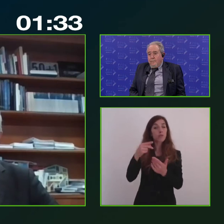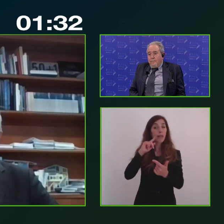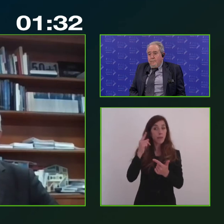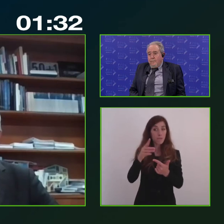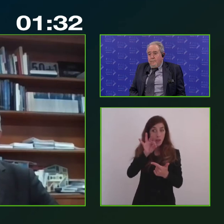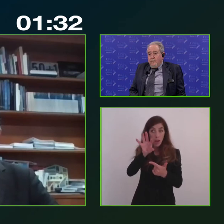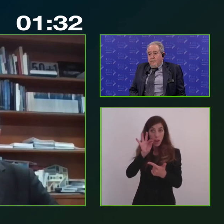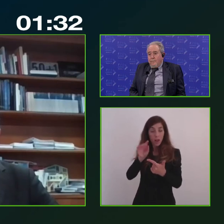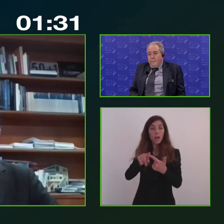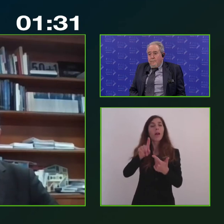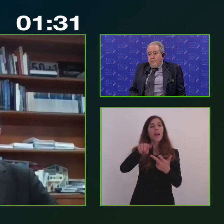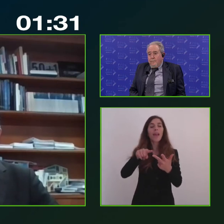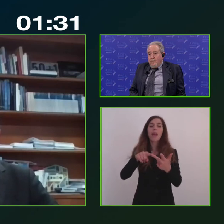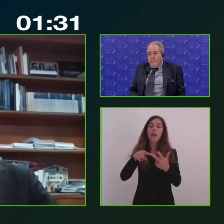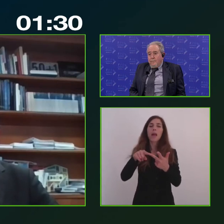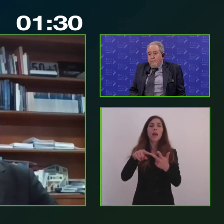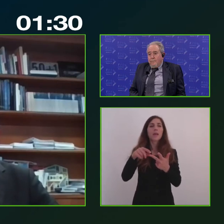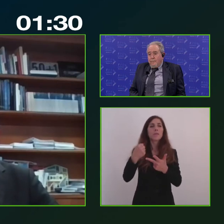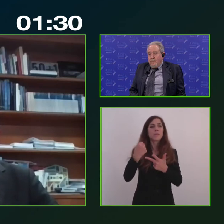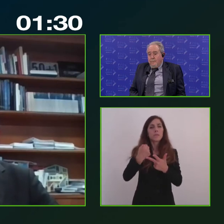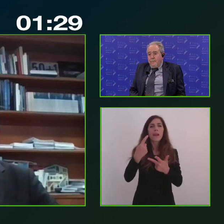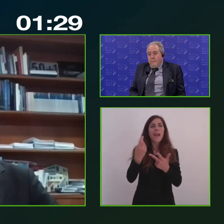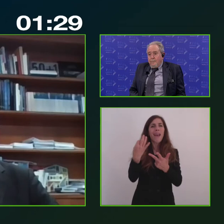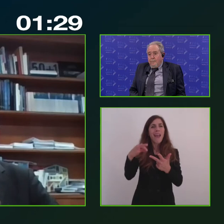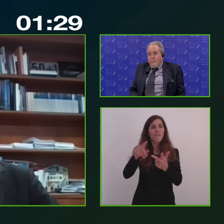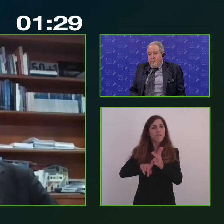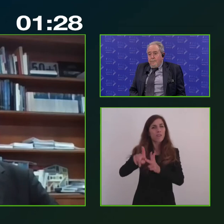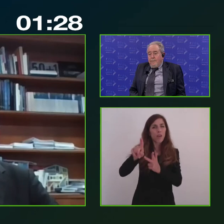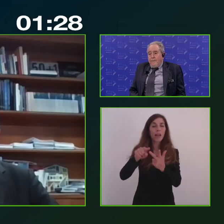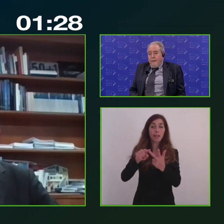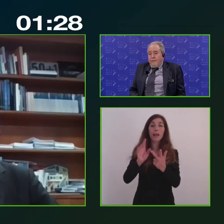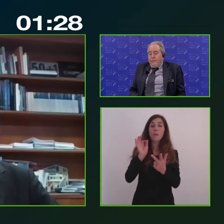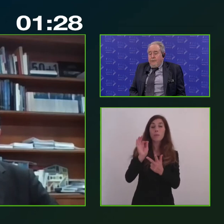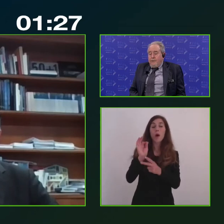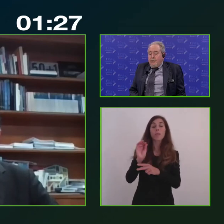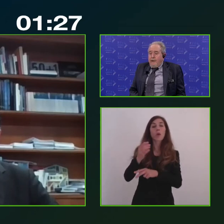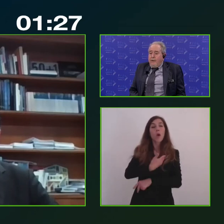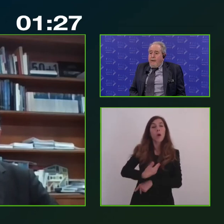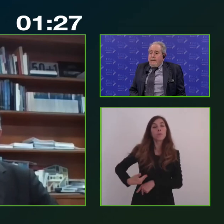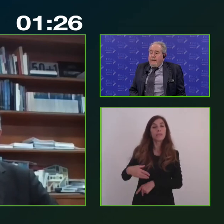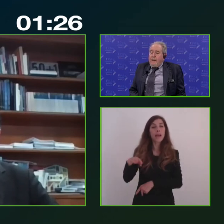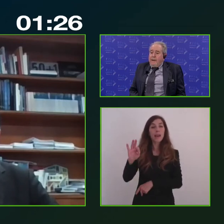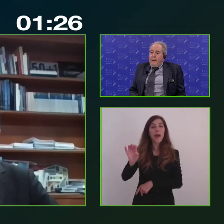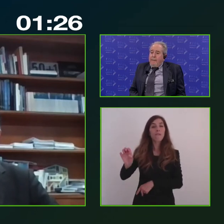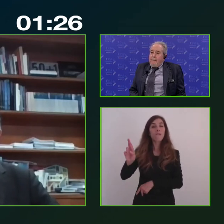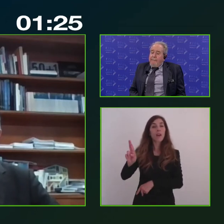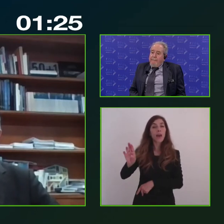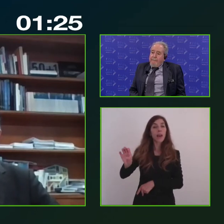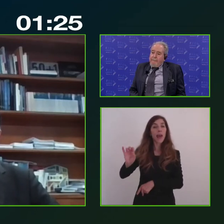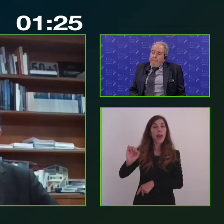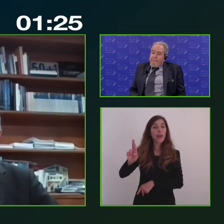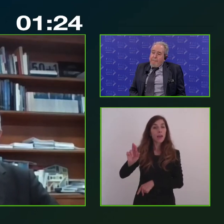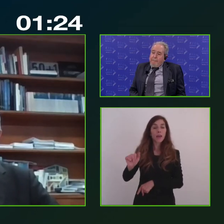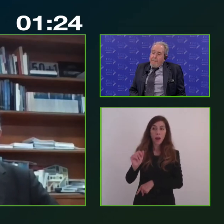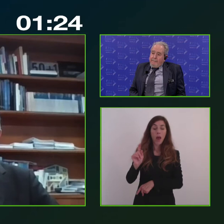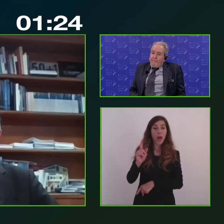efficiente, a cui ci ha richiamati proprio la commissaria Ferreira nella giornata, nei giorni scorsi, proprio